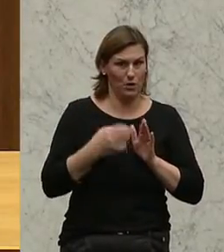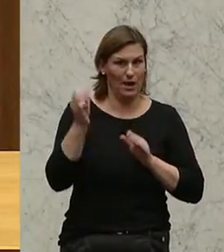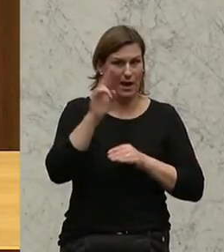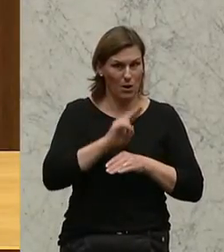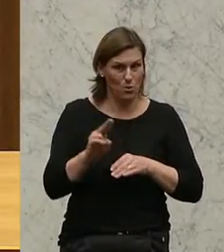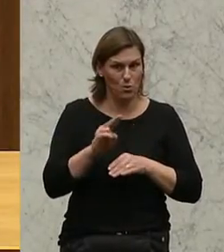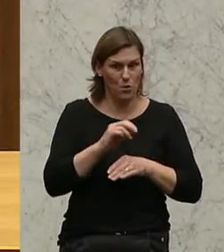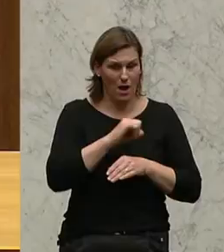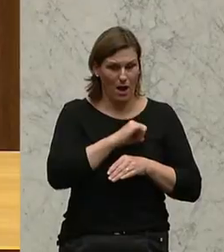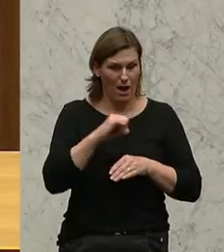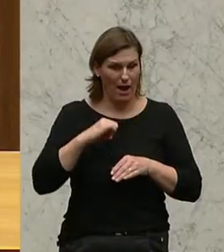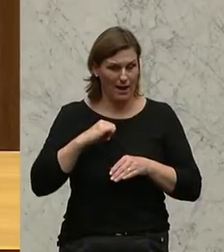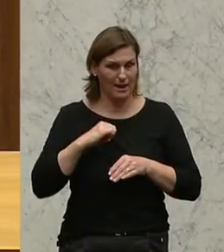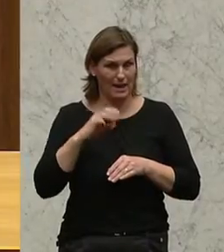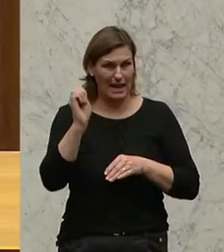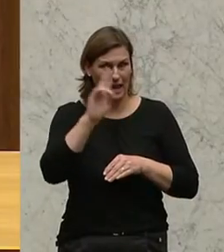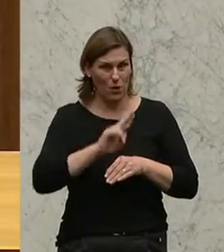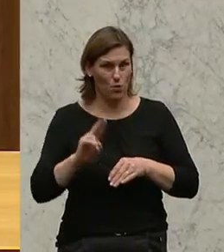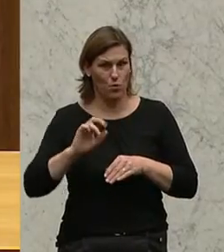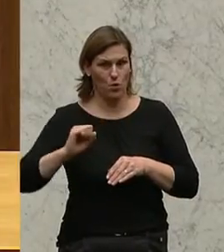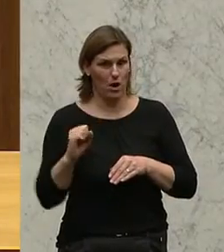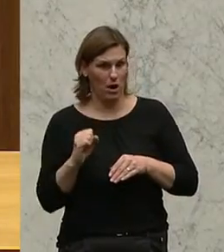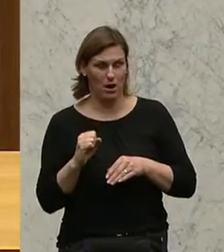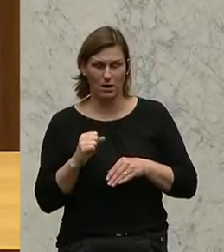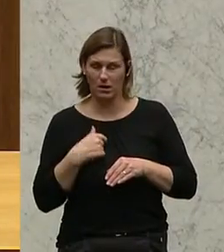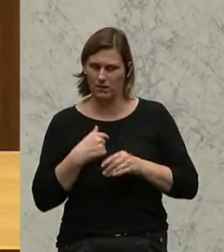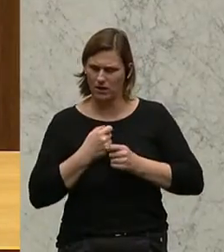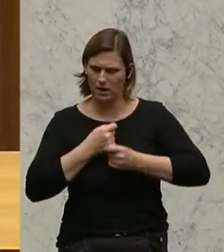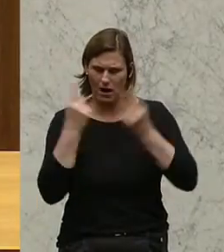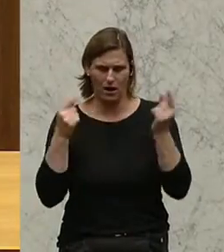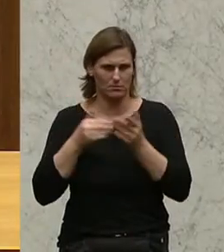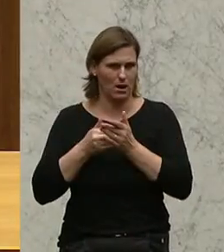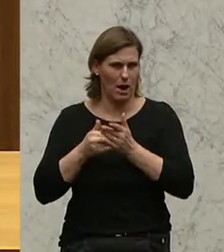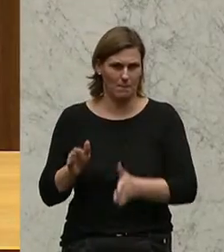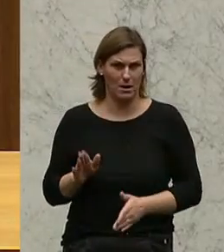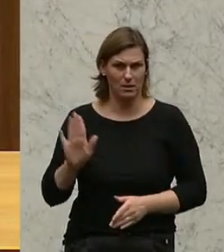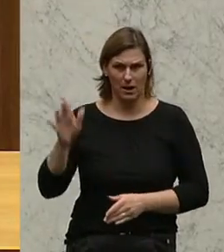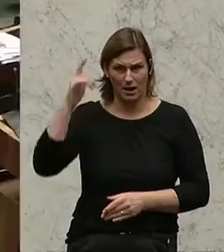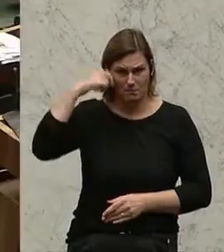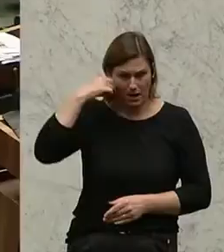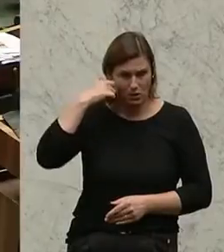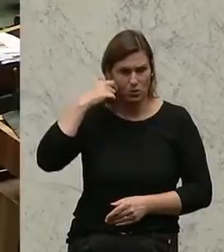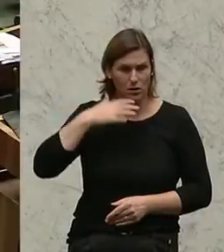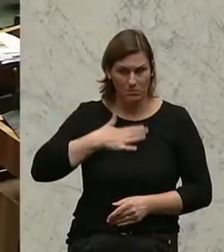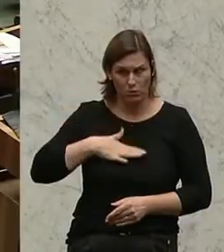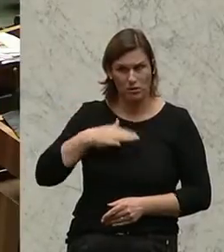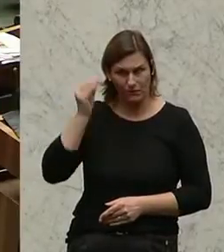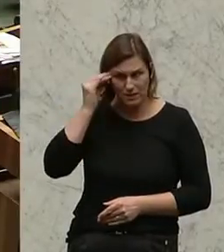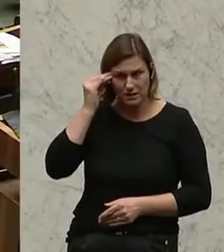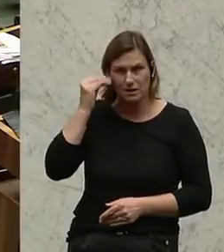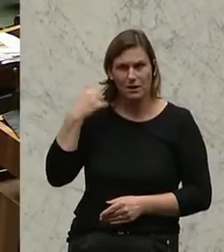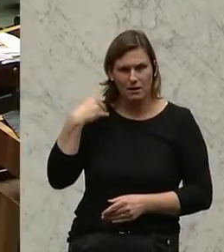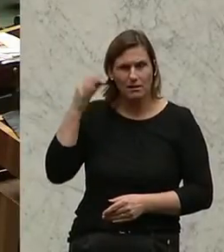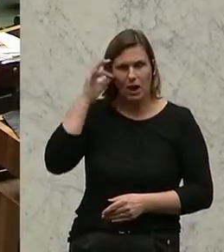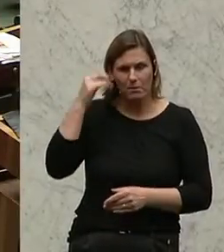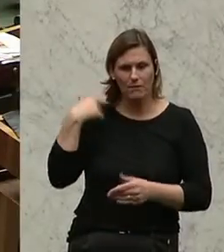ein eigenes EU-Heer aufzustellen, das nenne ich ganz entschieden ab. Und ich glaube, Ihre Meinung wäre natürlich dazu gefragt, aber ich glaube, Sie haben